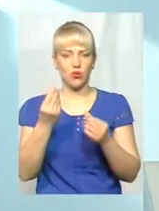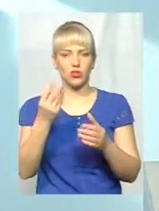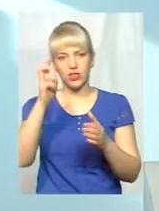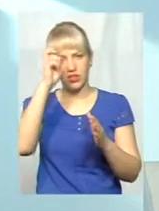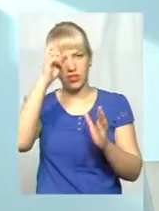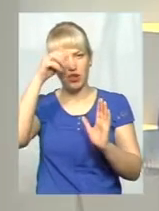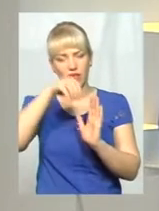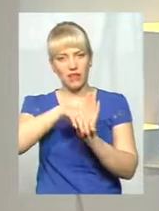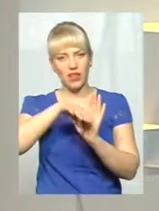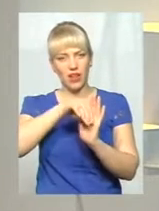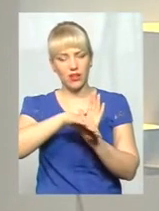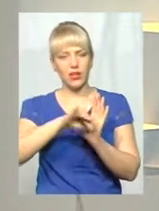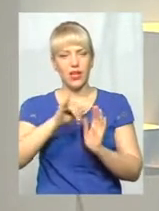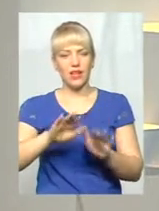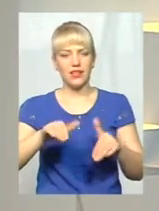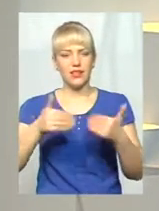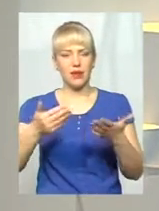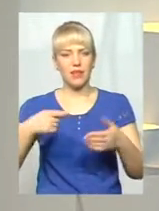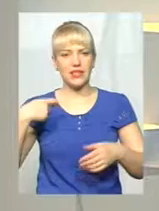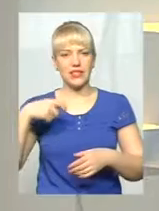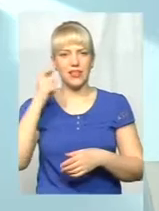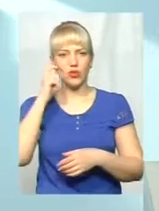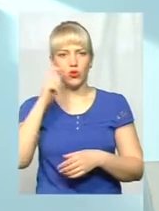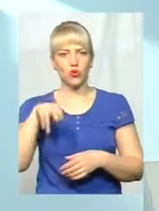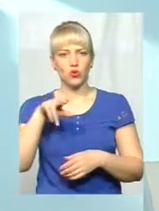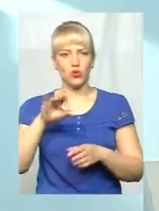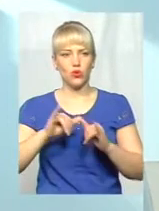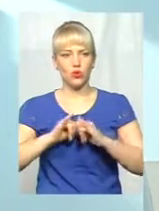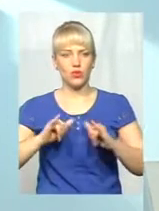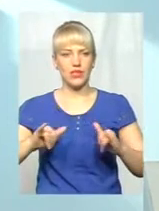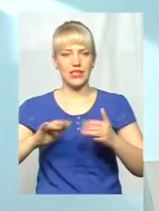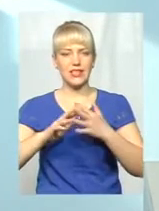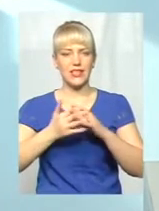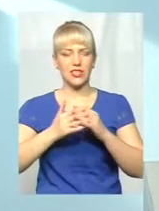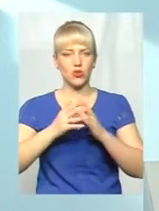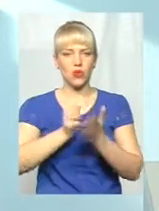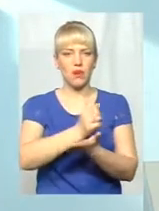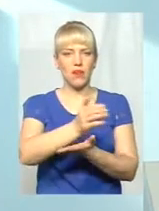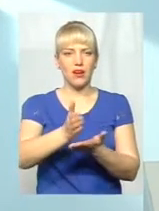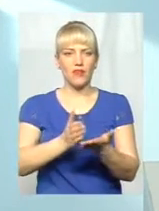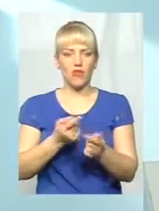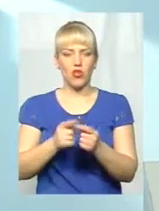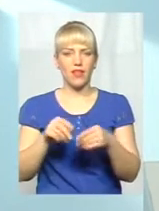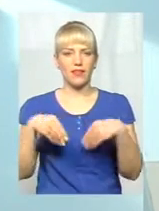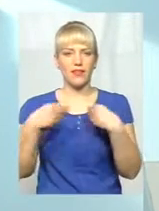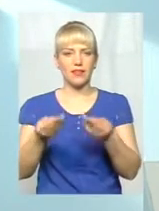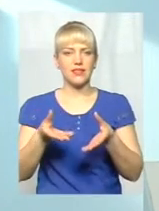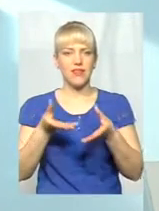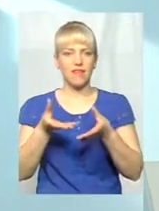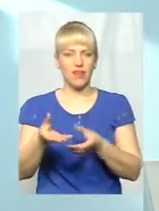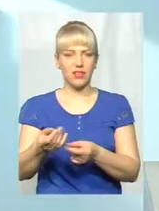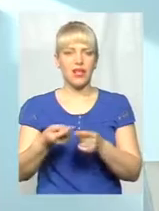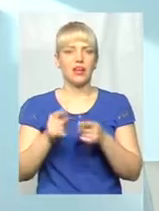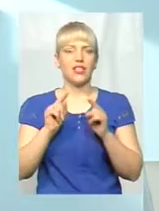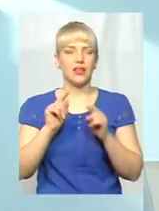ініціатива президента України щодо розвитку сільської мережі, вона дасть ефект. Впевнені 100%,